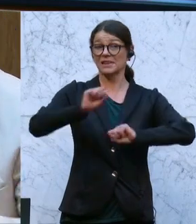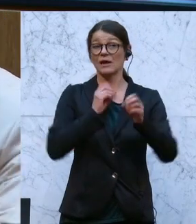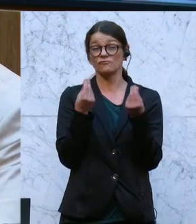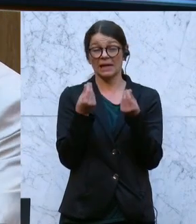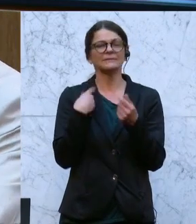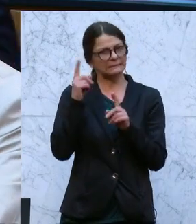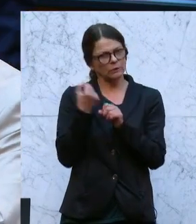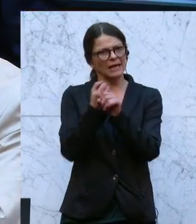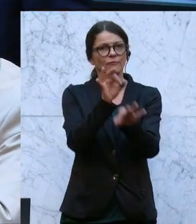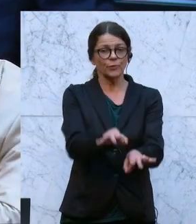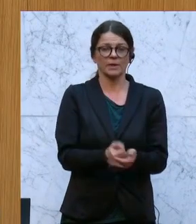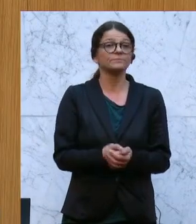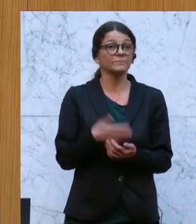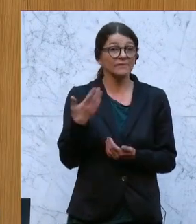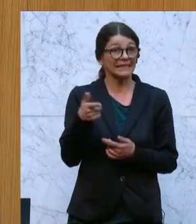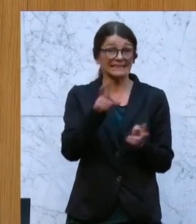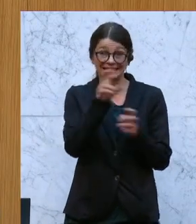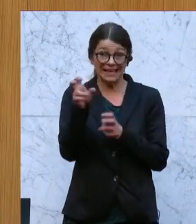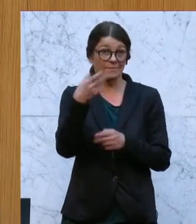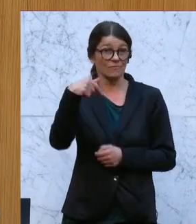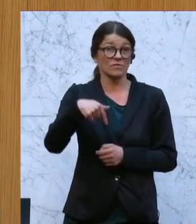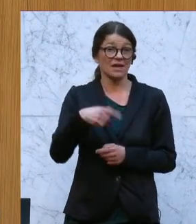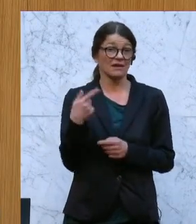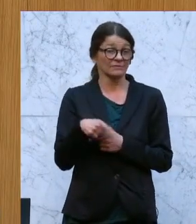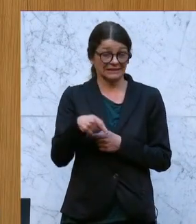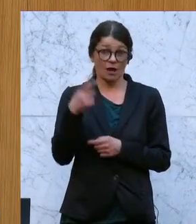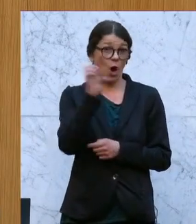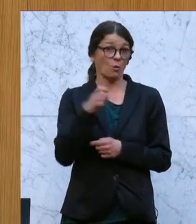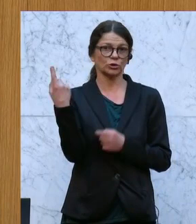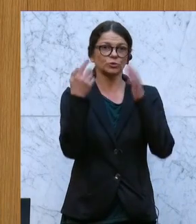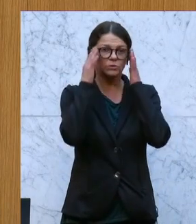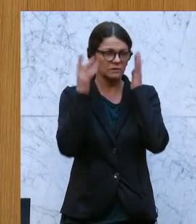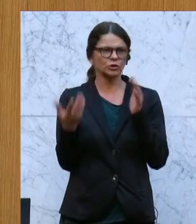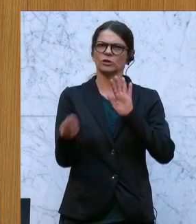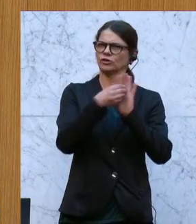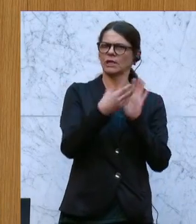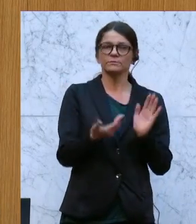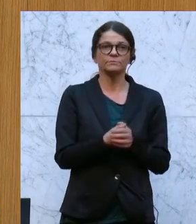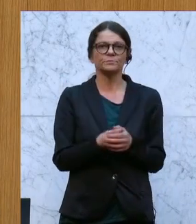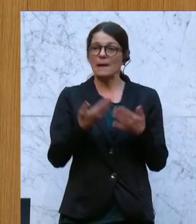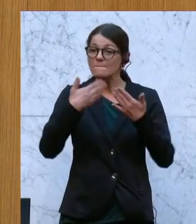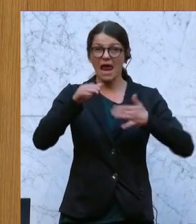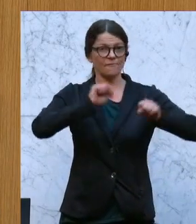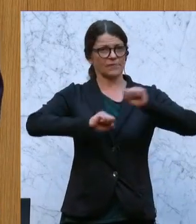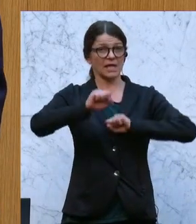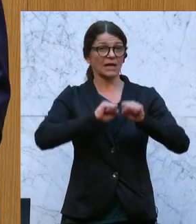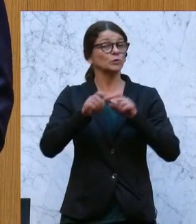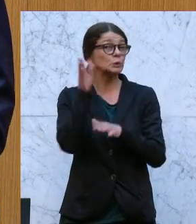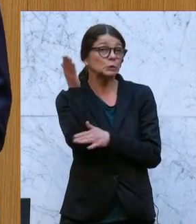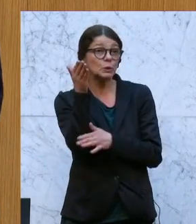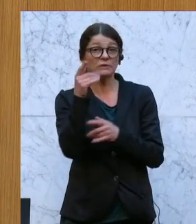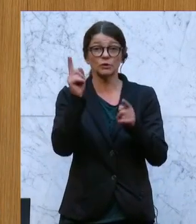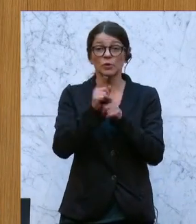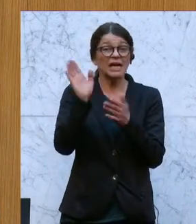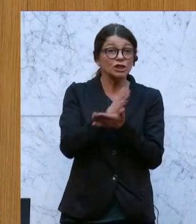einzutreten. So heißt nämlich das Thema dieser Europastunde und das, was da steht, mehr Verteidigungs-, Zukunfts und